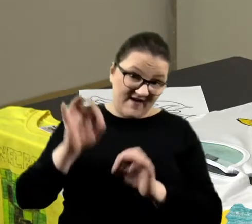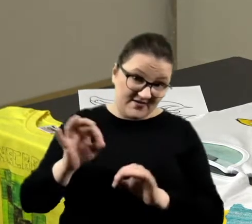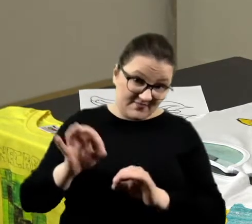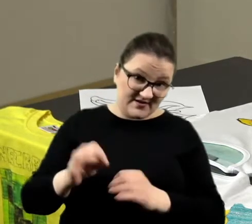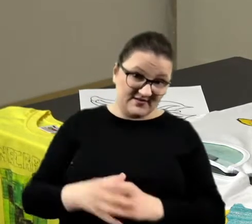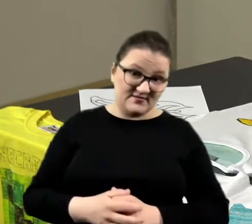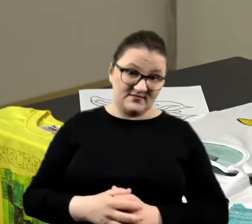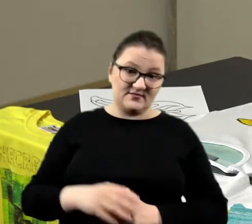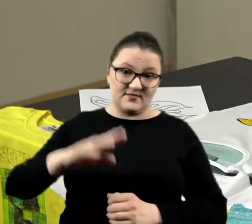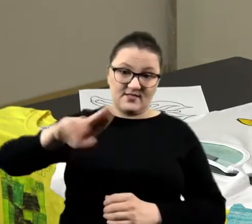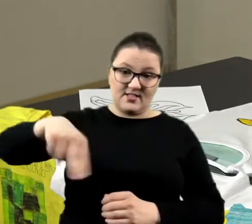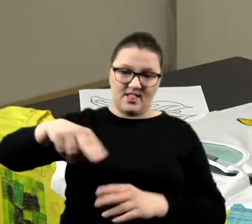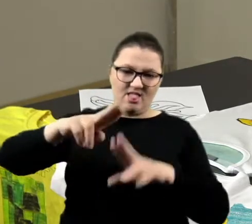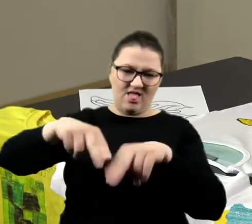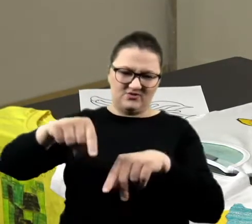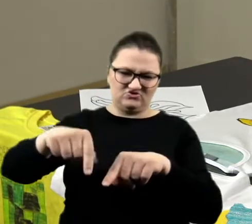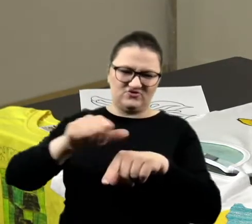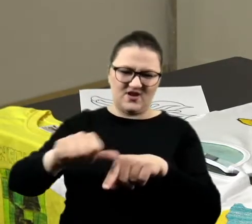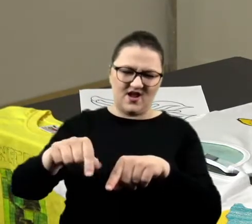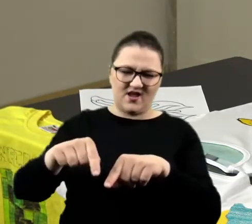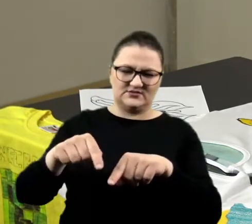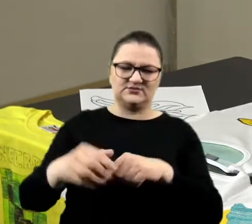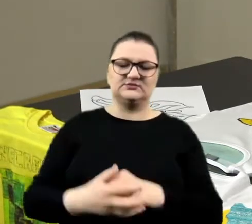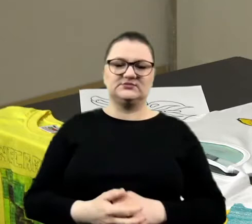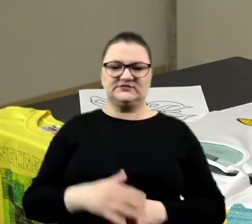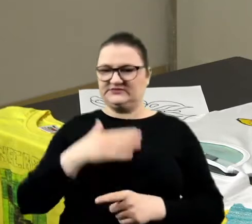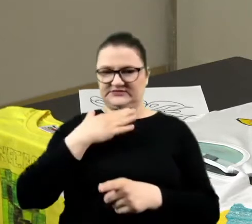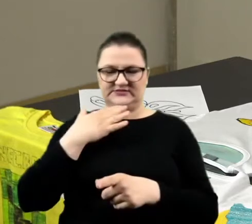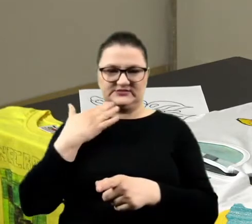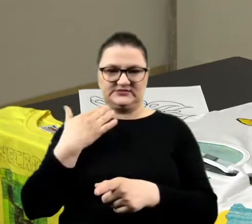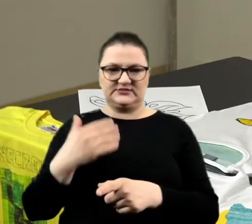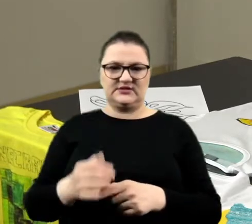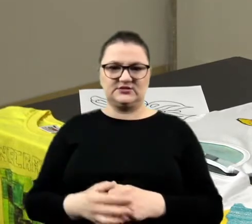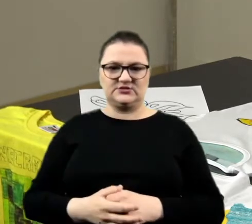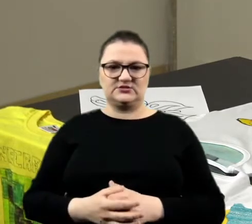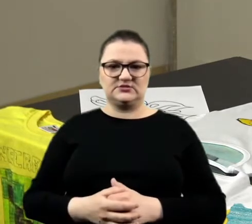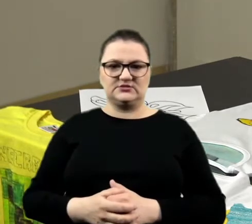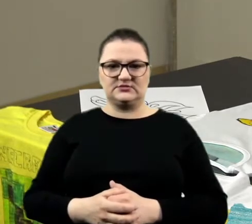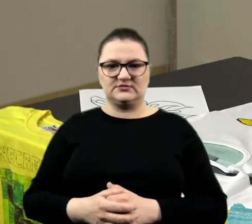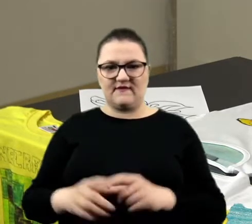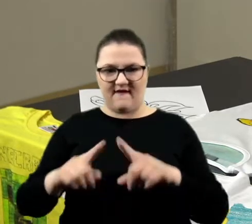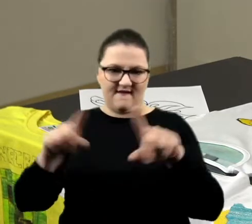I tutaj zobacz, chyba, chyba masz wystarczającą ilość na kartce.